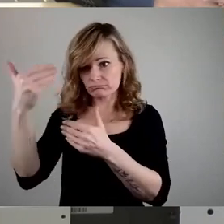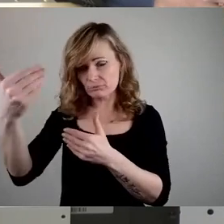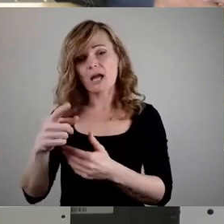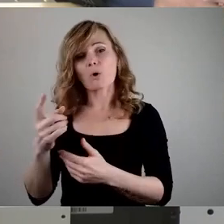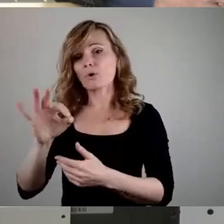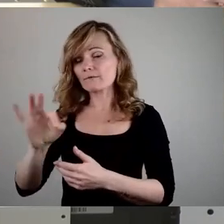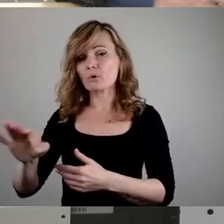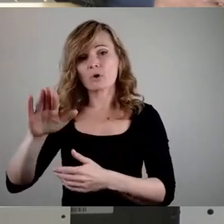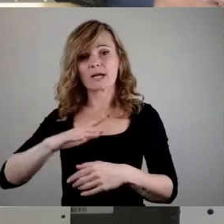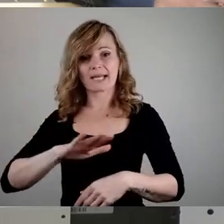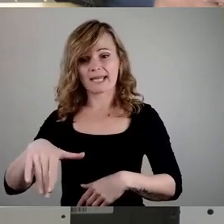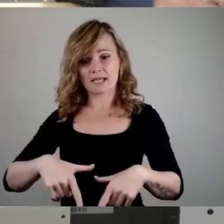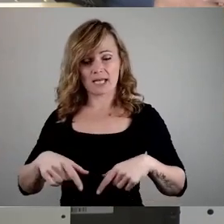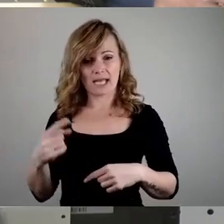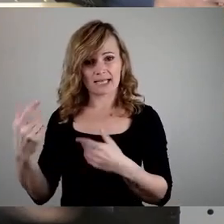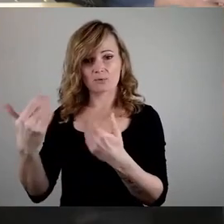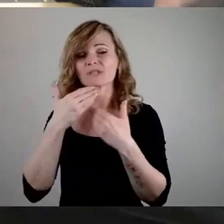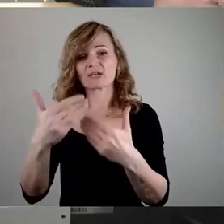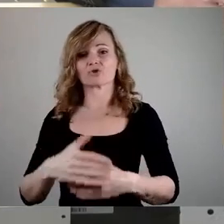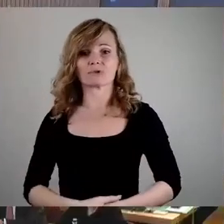den Kindertagesstätten. Dankeschön.